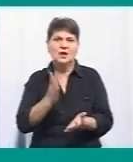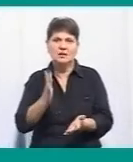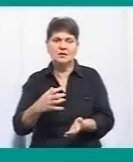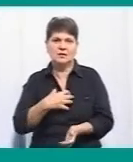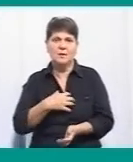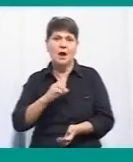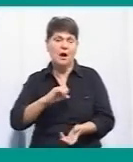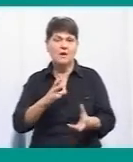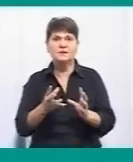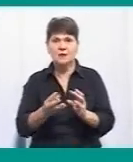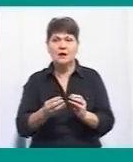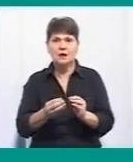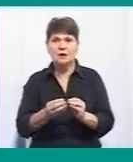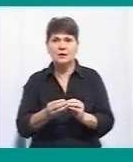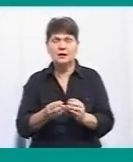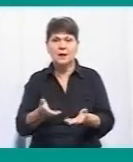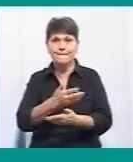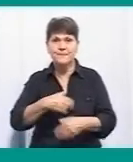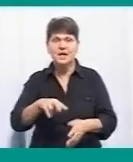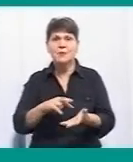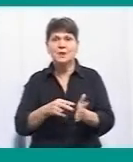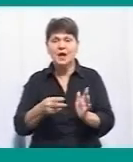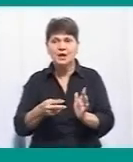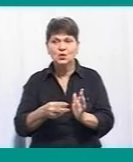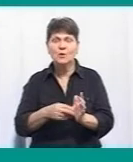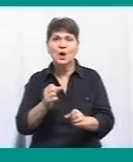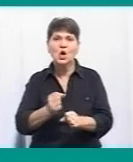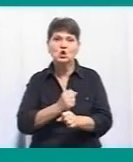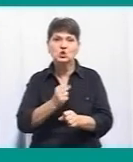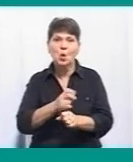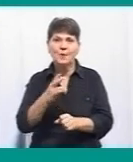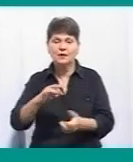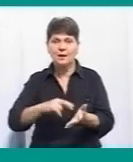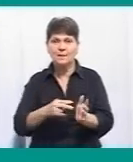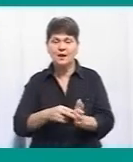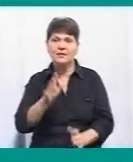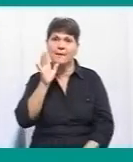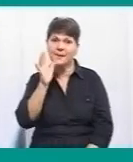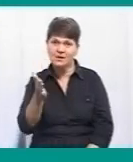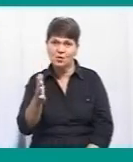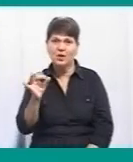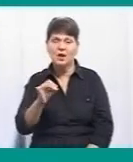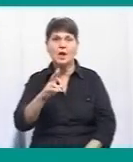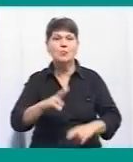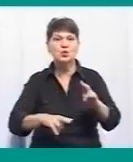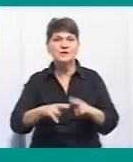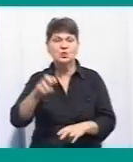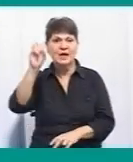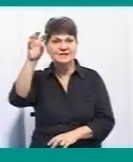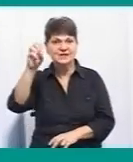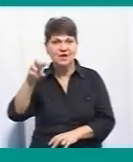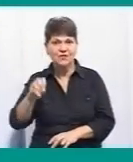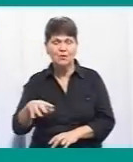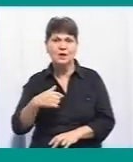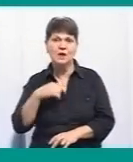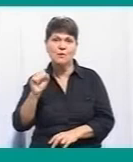А взагалі, то ми плануємо, є розроблений план на п'ять років, в тому числі, на будівництво світлофорних об'єктів.